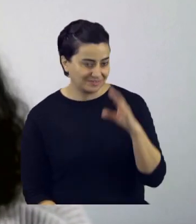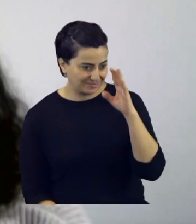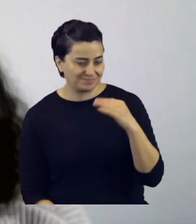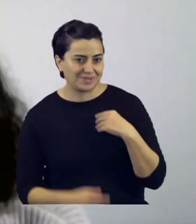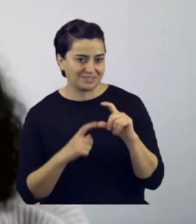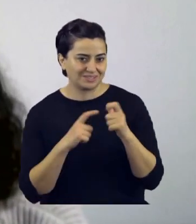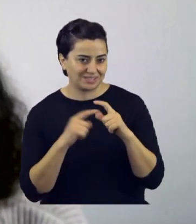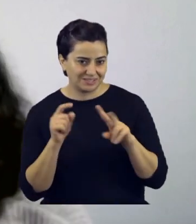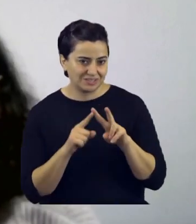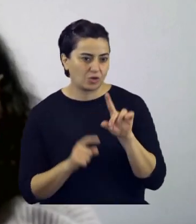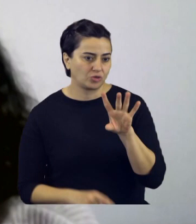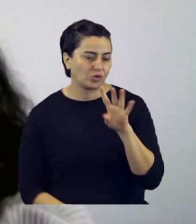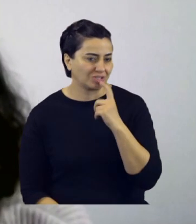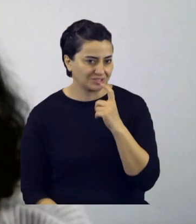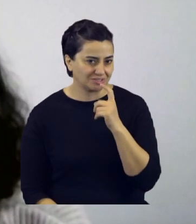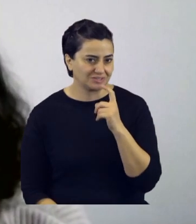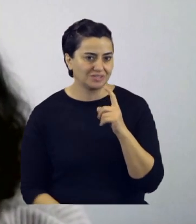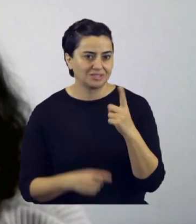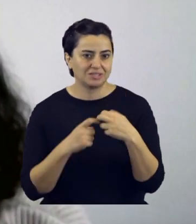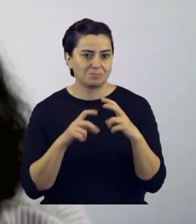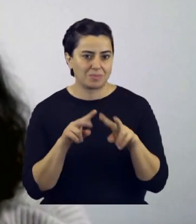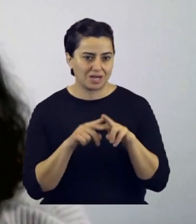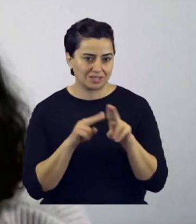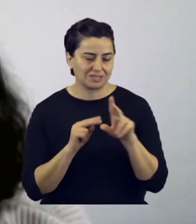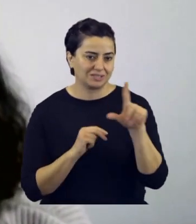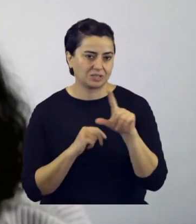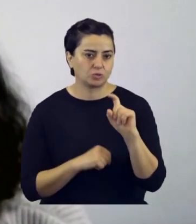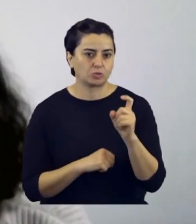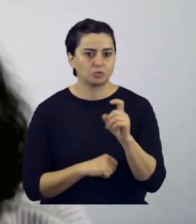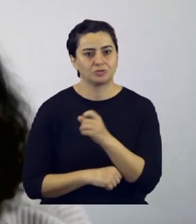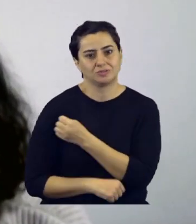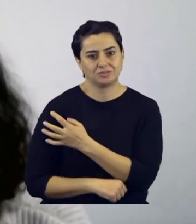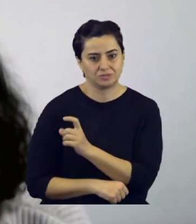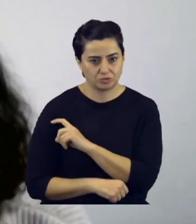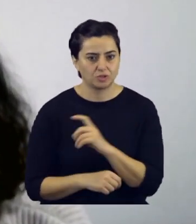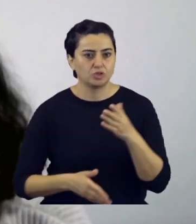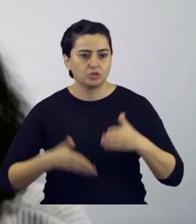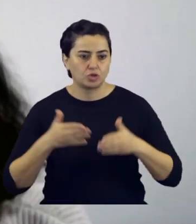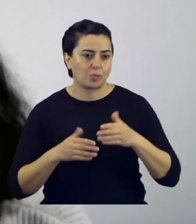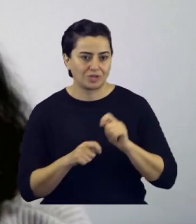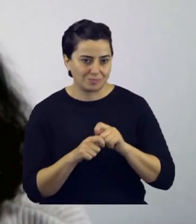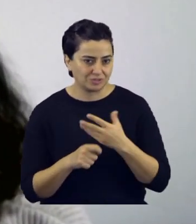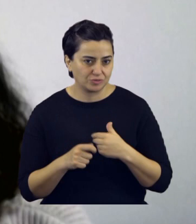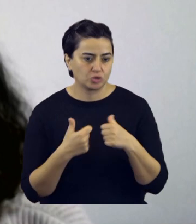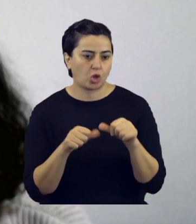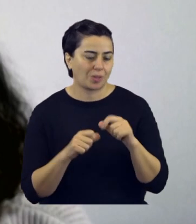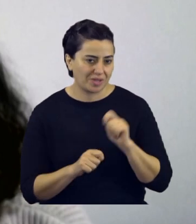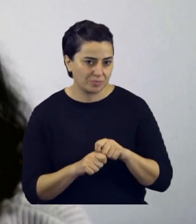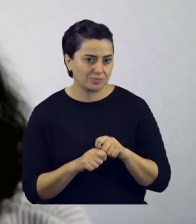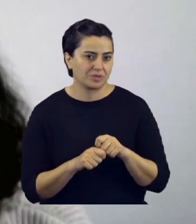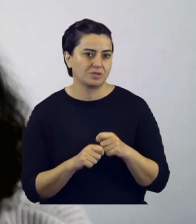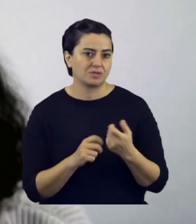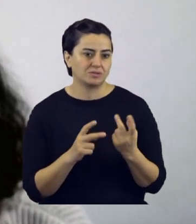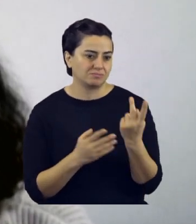Merhaba ben Selin. 14 yaşındayım. Irmak Lisesi'nde 9. sınıf öğrencisiyim. Robot yapmayı çok seviyorum. Kodlama yapıyorum.